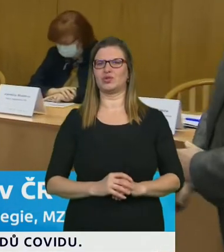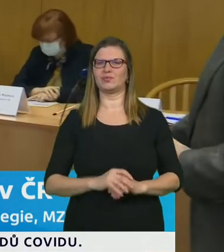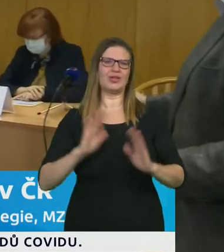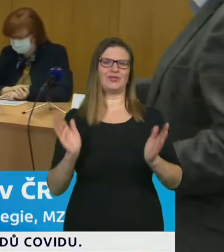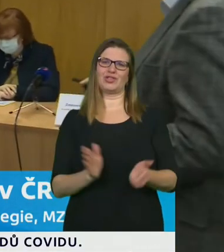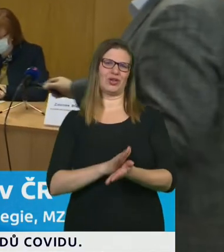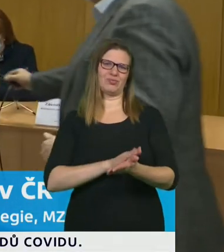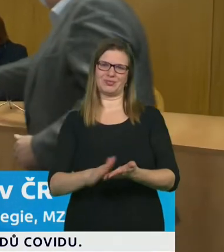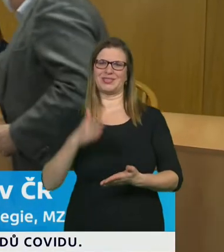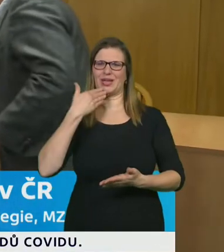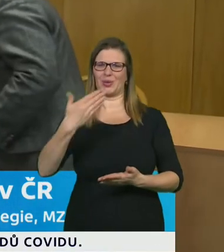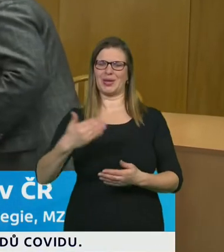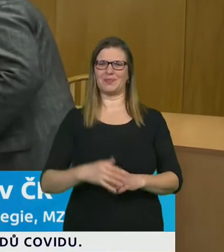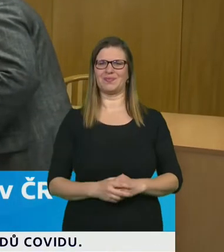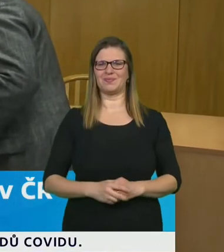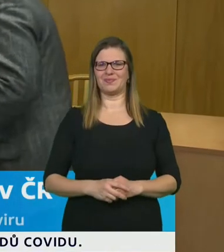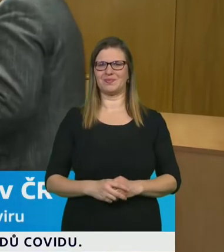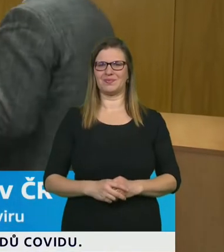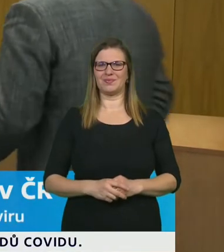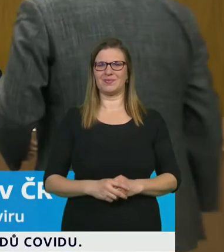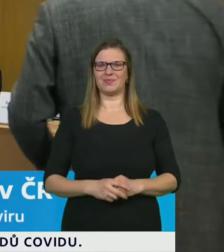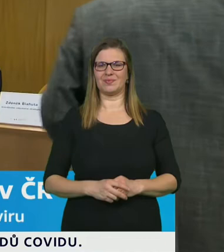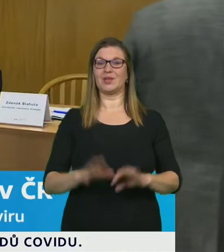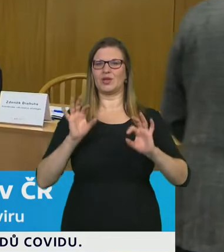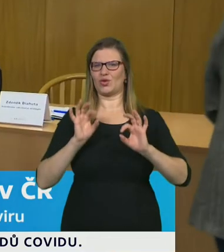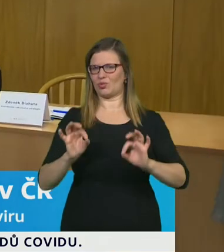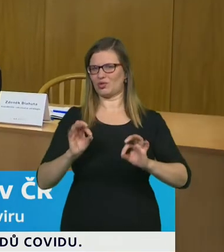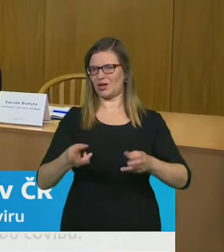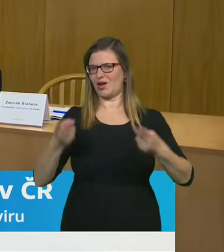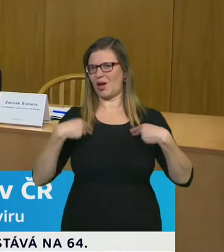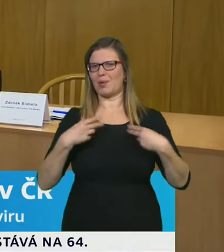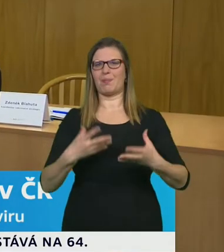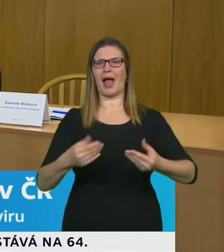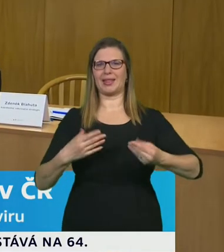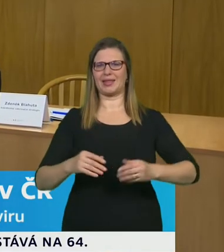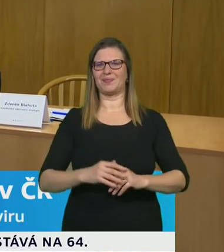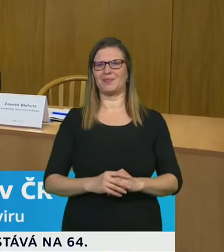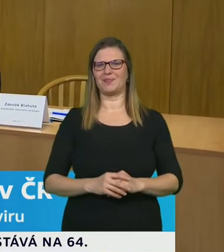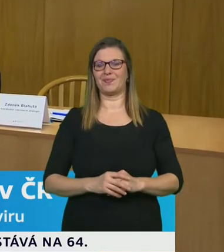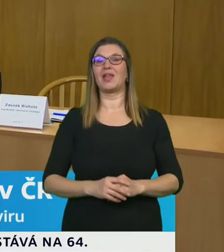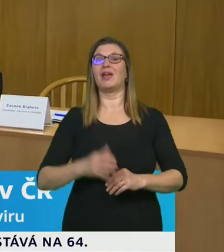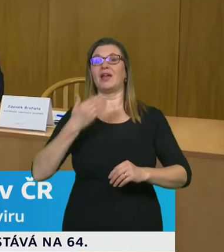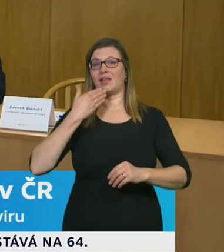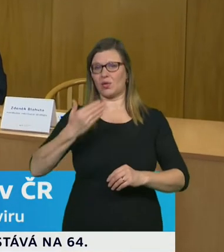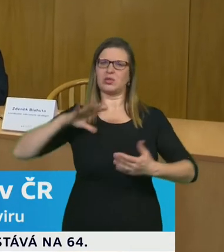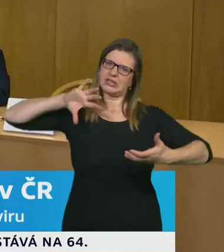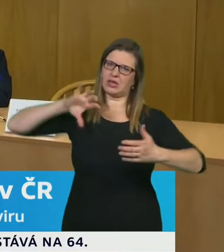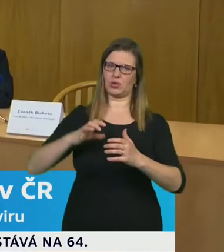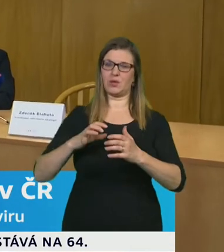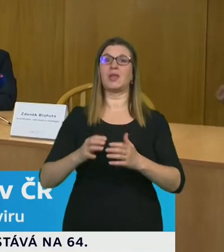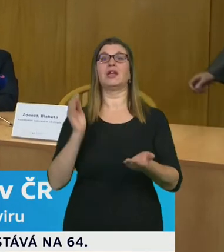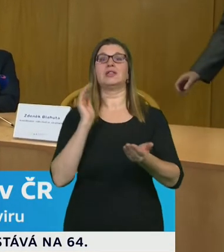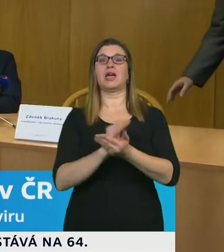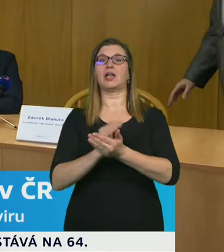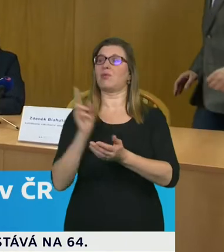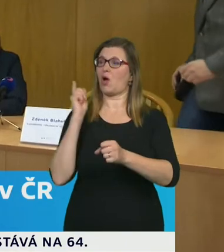děkuji moc já když to jenom krátce zhrnu tak vakcína v současné době je kontrahovaná pro 7 milionů